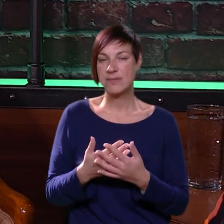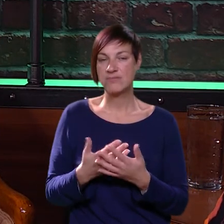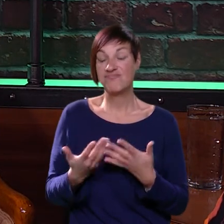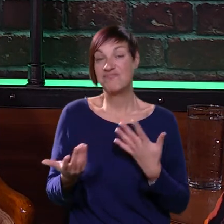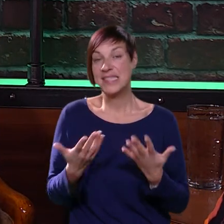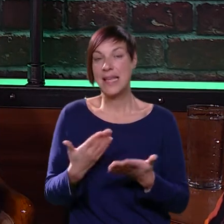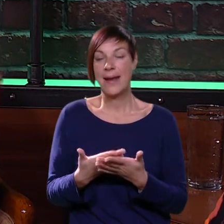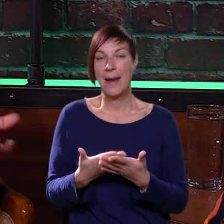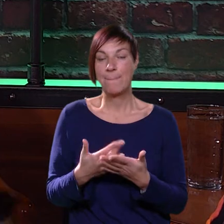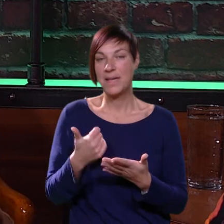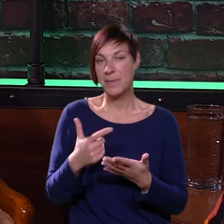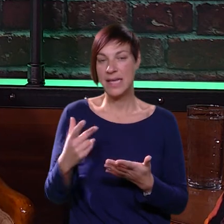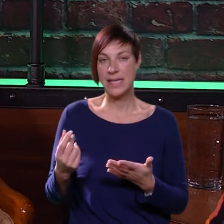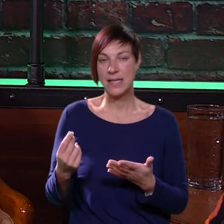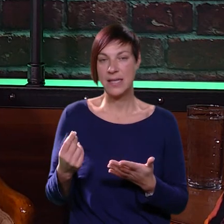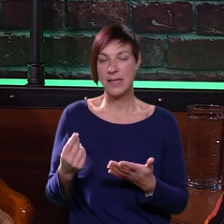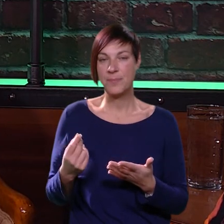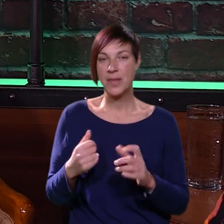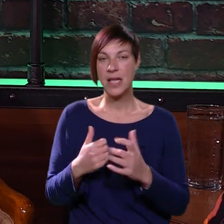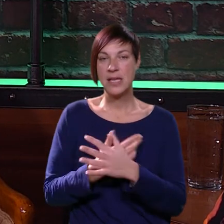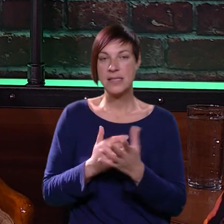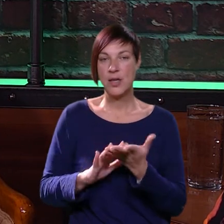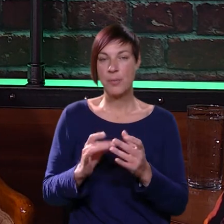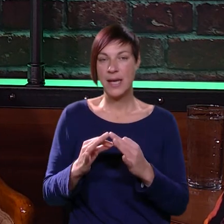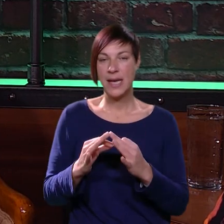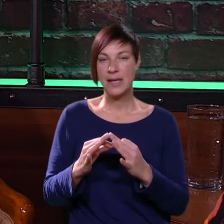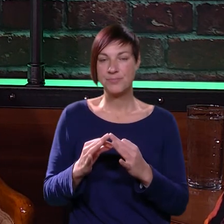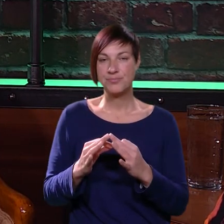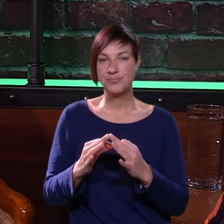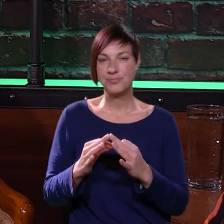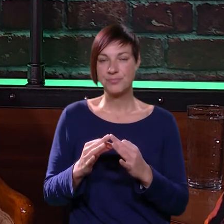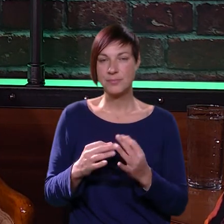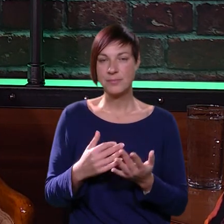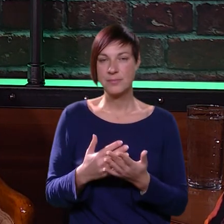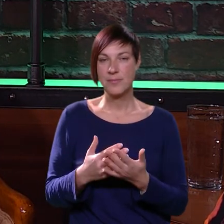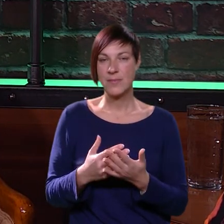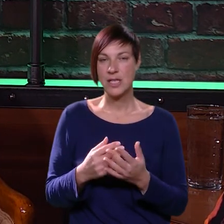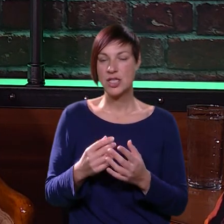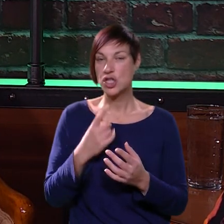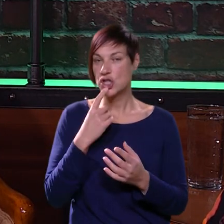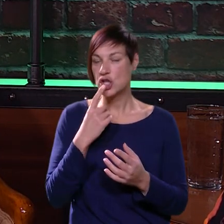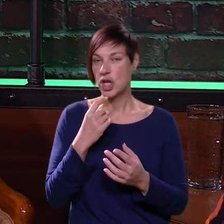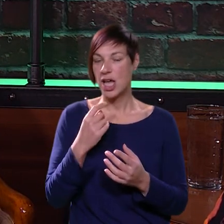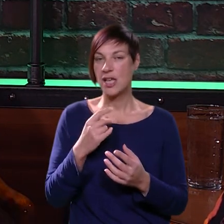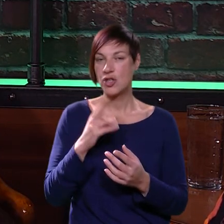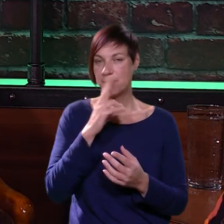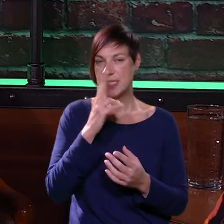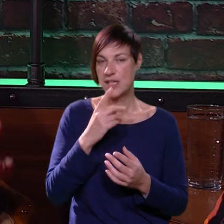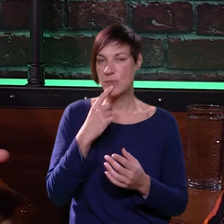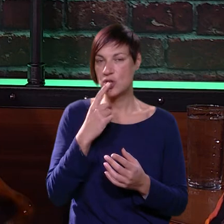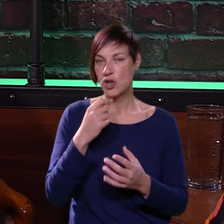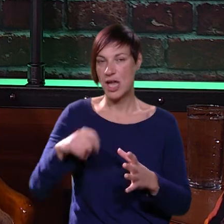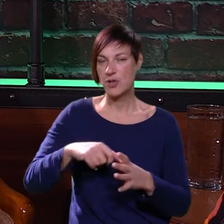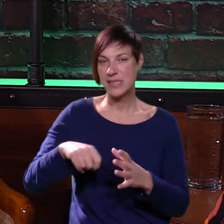pojede sa, na primjer, evo reću vam jedan don, zobene pahuljice sa čokoladom, ali sa crnom